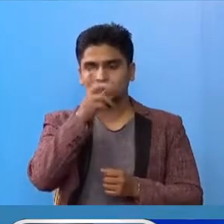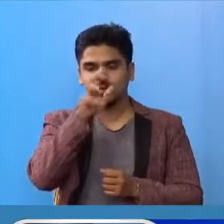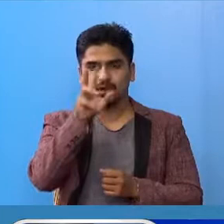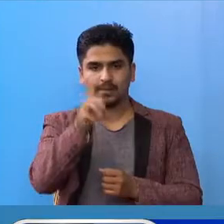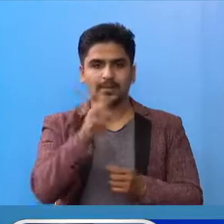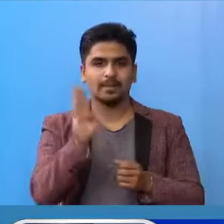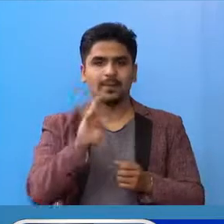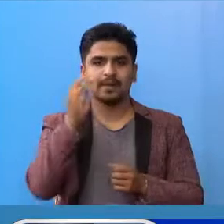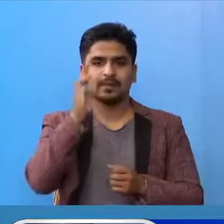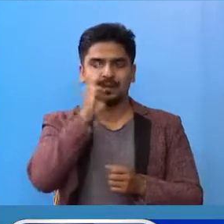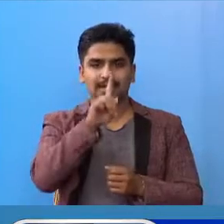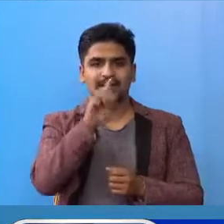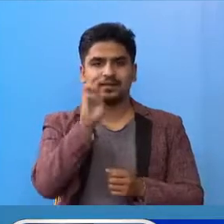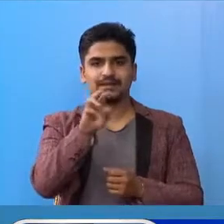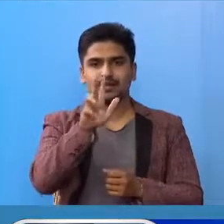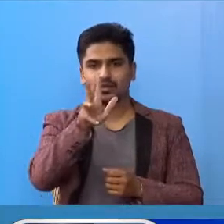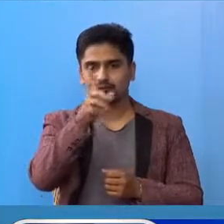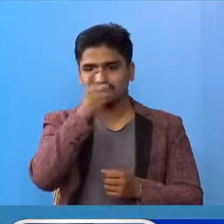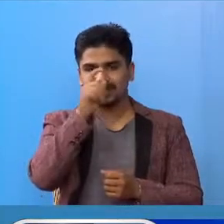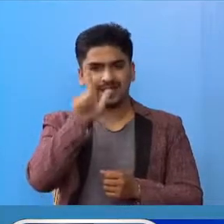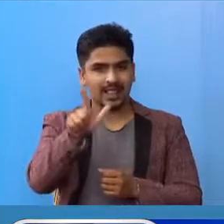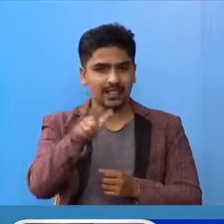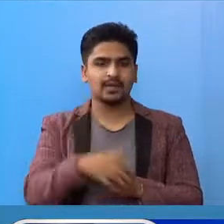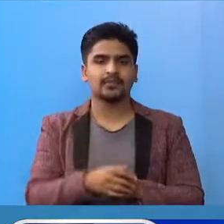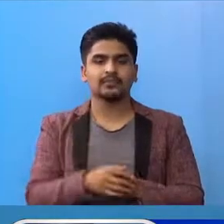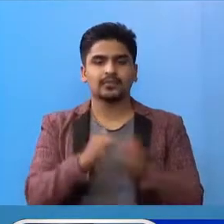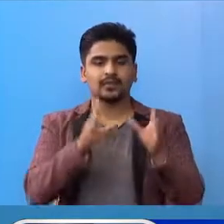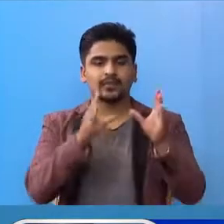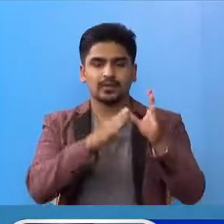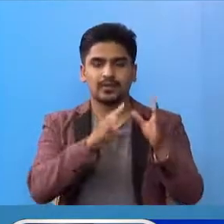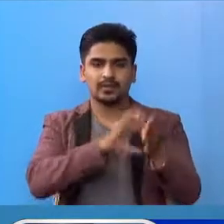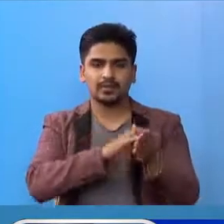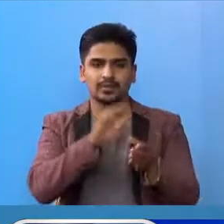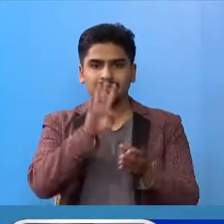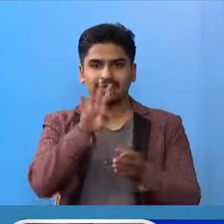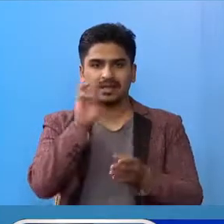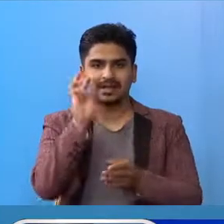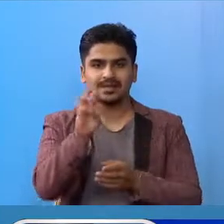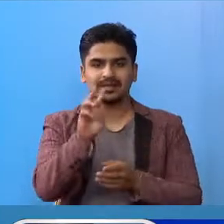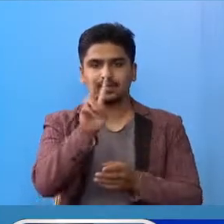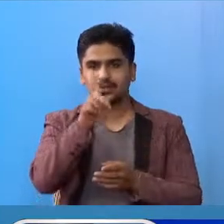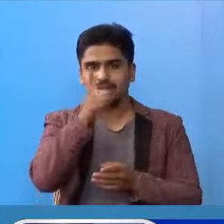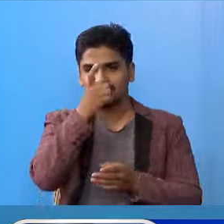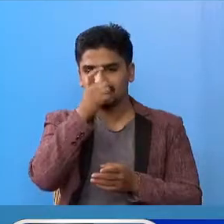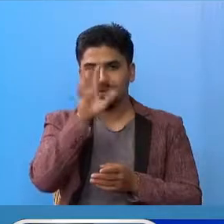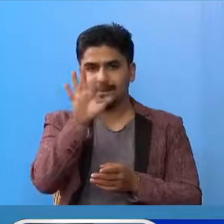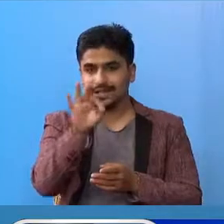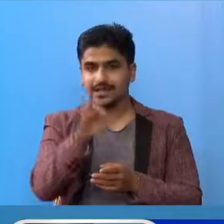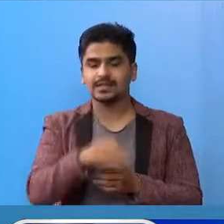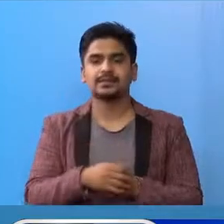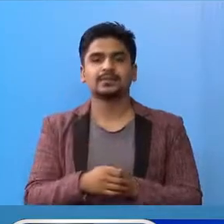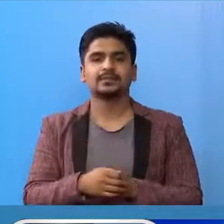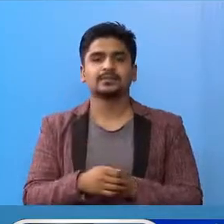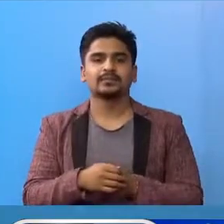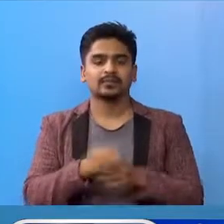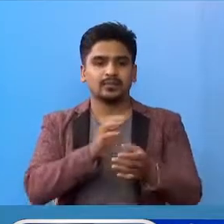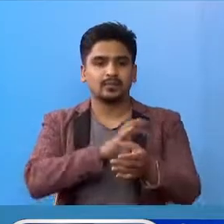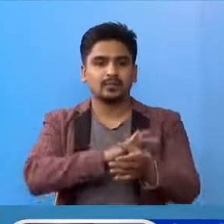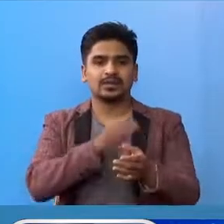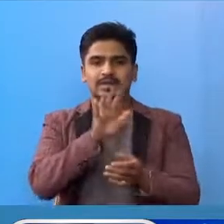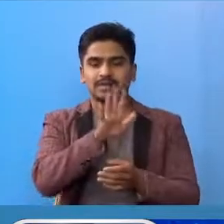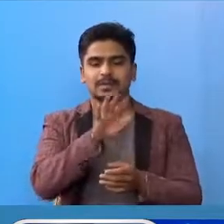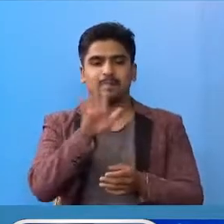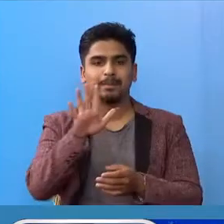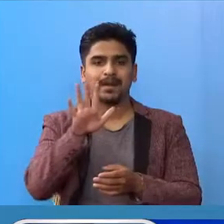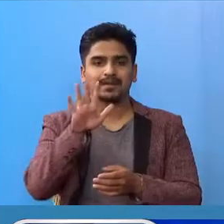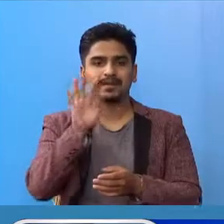बागमती प्रदेश मां 1,907, गंड़की प्रदेश मां 4,250, प्रदेश पांच मां